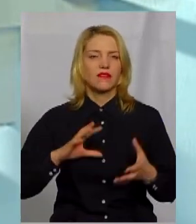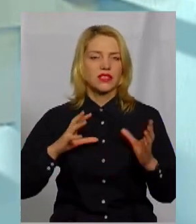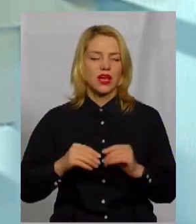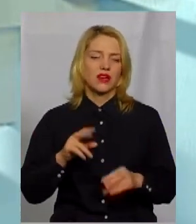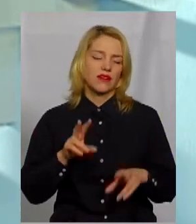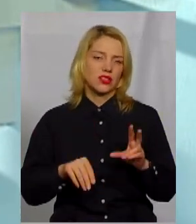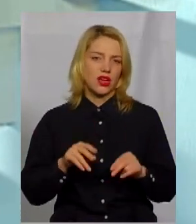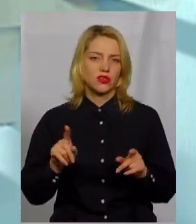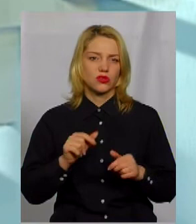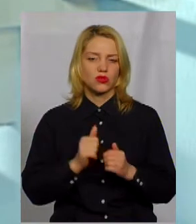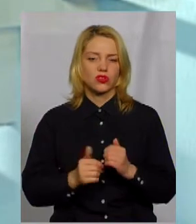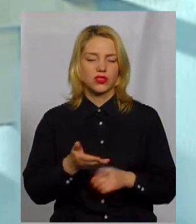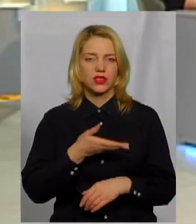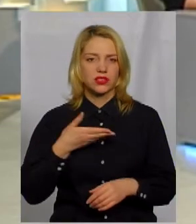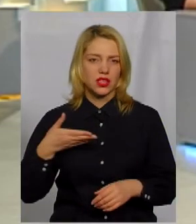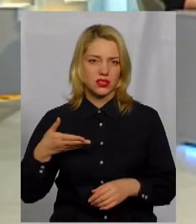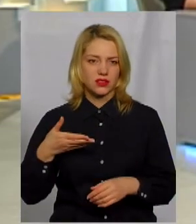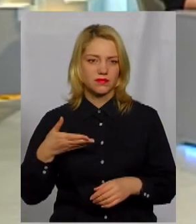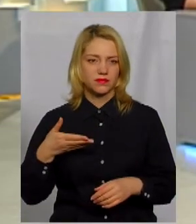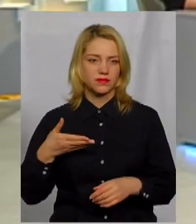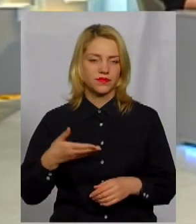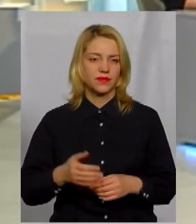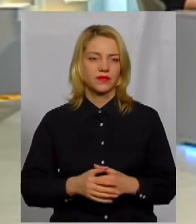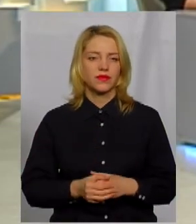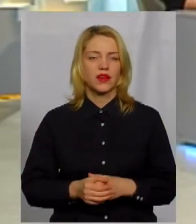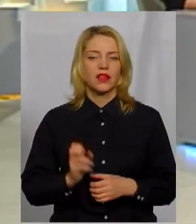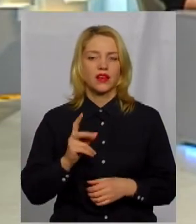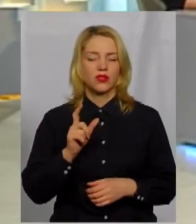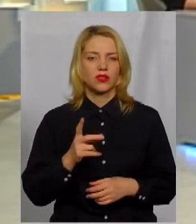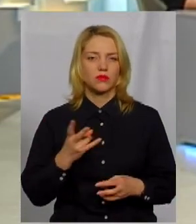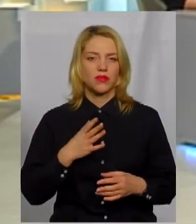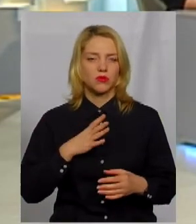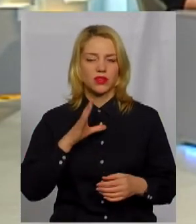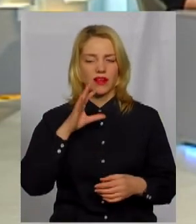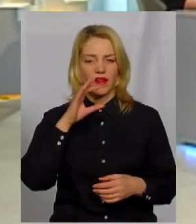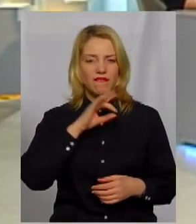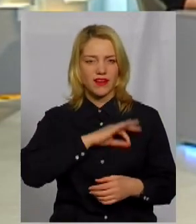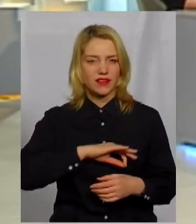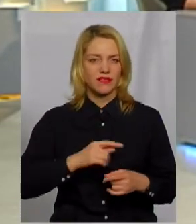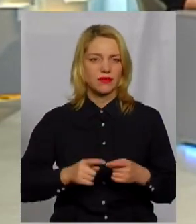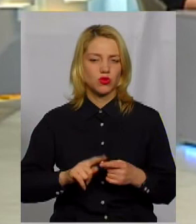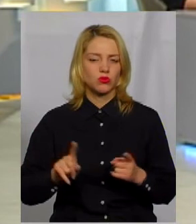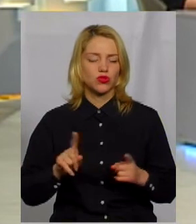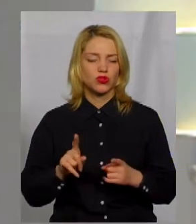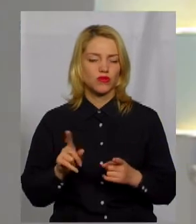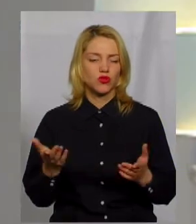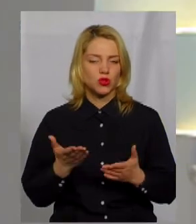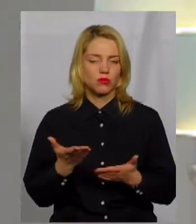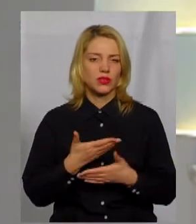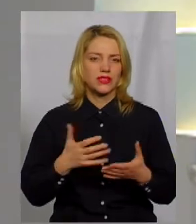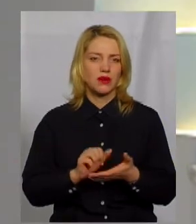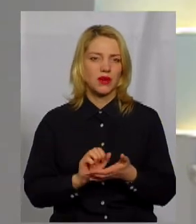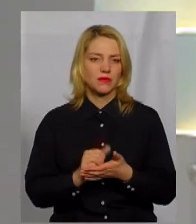вважаю, що кожен з нас, він, взагалі, як людина, має бути ефективним в тому, чим він займається. І якщо ми займаємося